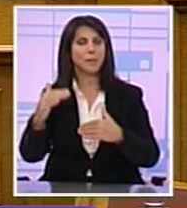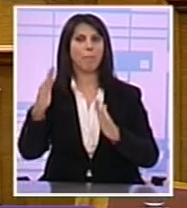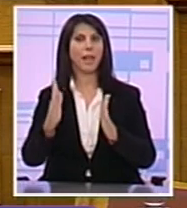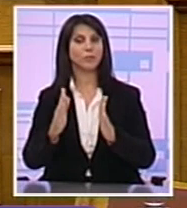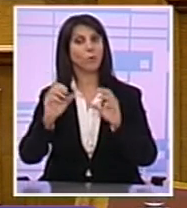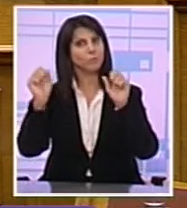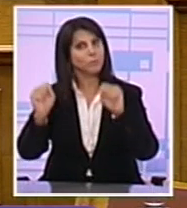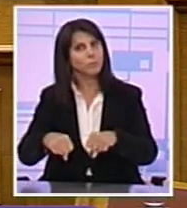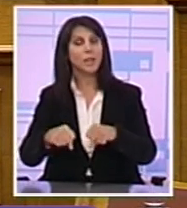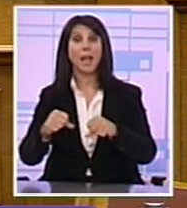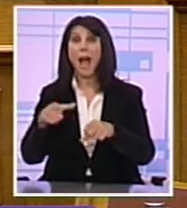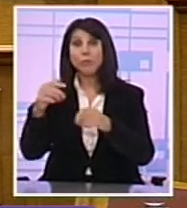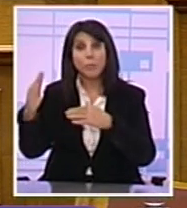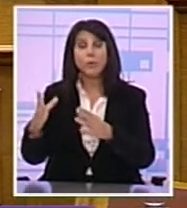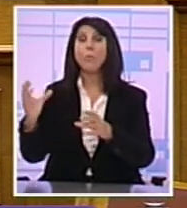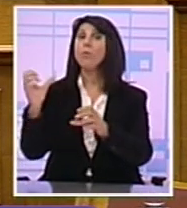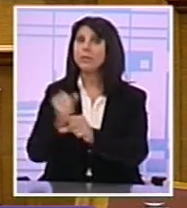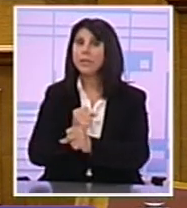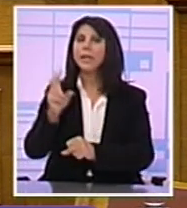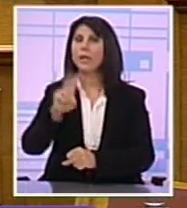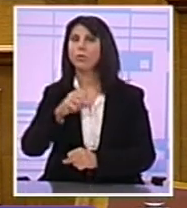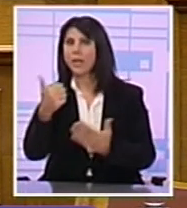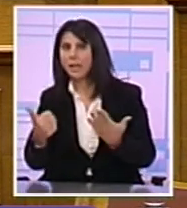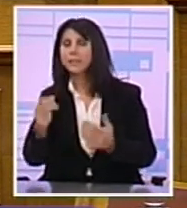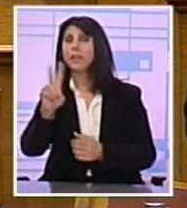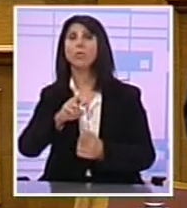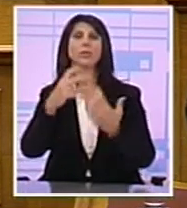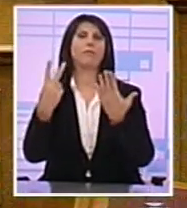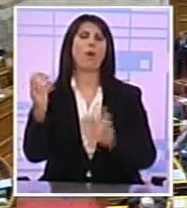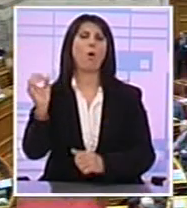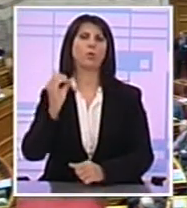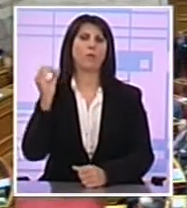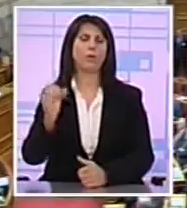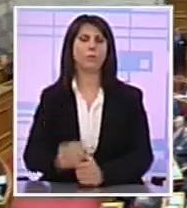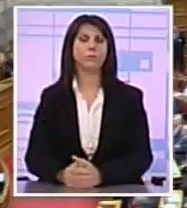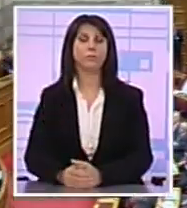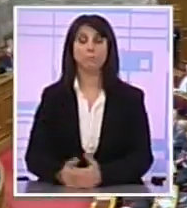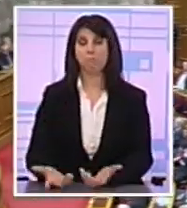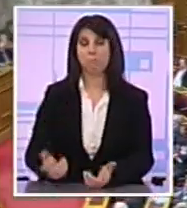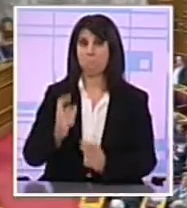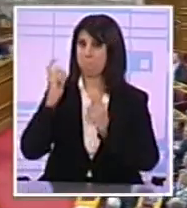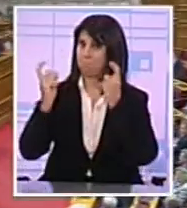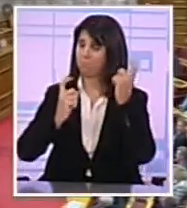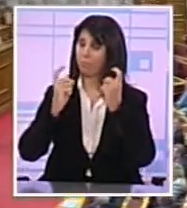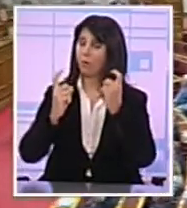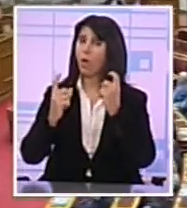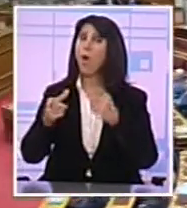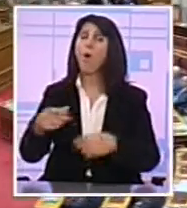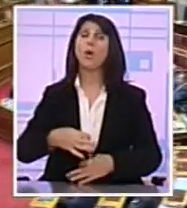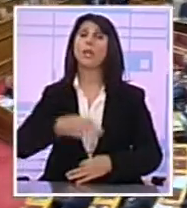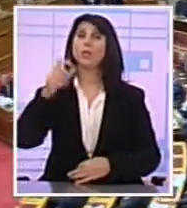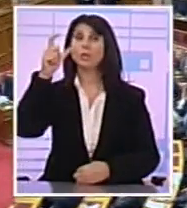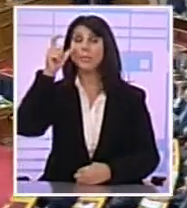26 και 27 Οκτωβρίου Αναρωτιέμαι η συνενντική διάθεση Κύριο Σαμαρά Κράτησε μόνο